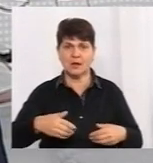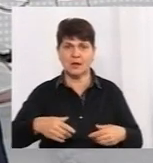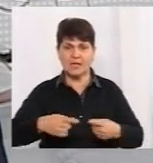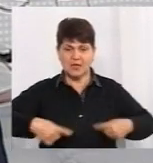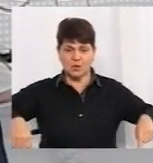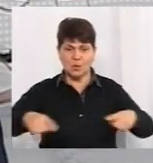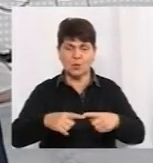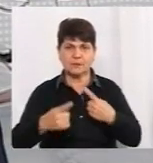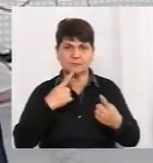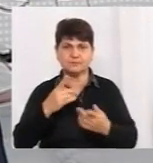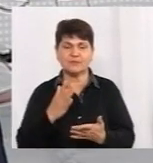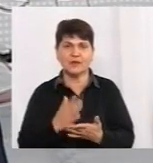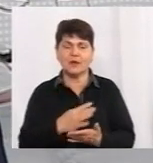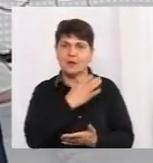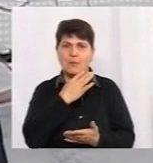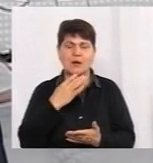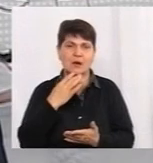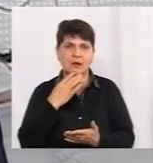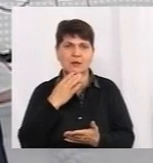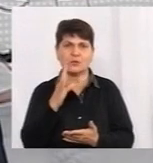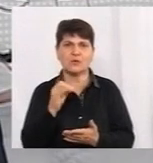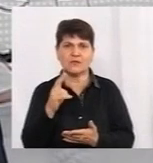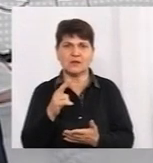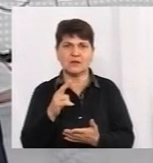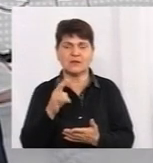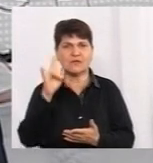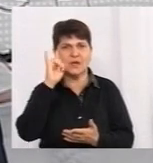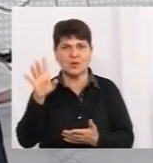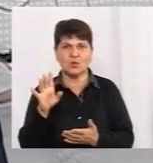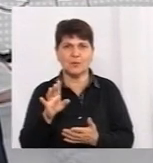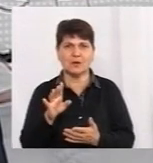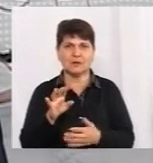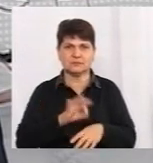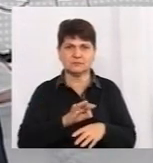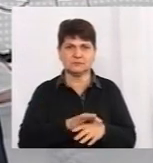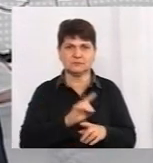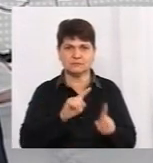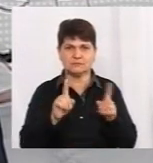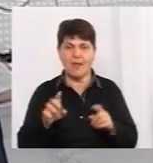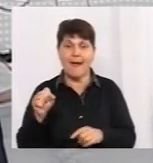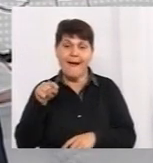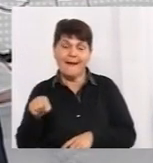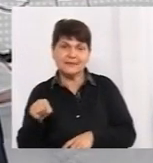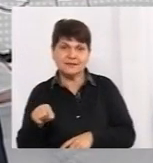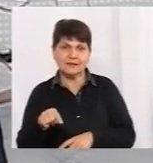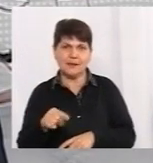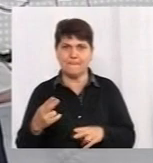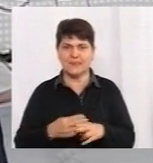багато видів вже відомих коронавірусів, просто цей достатньо